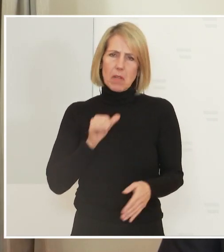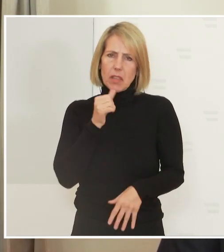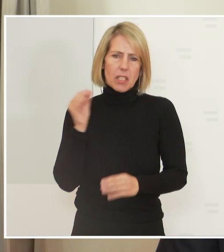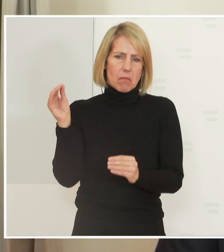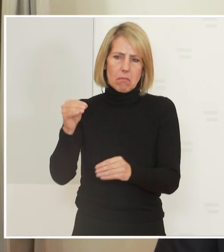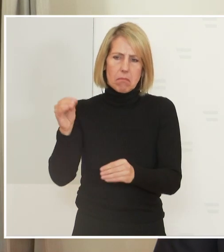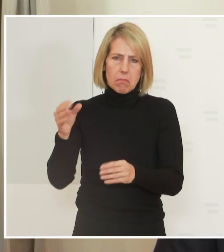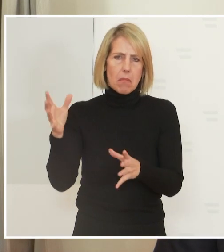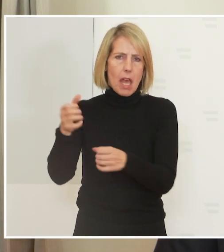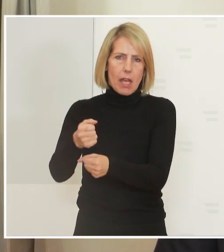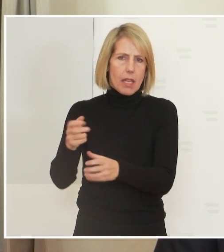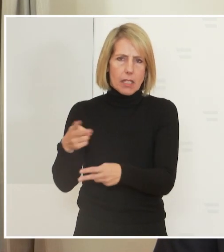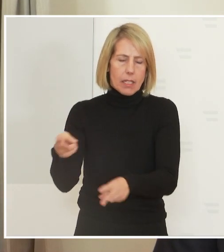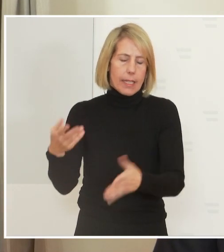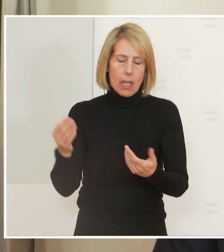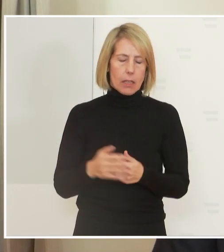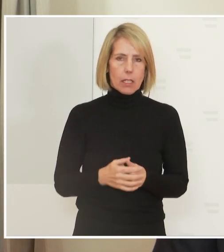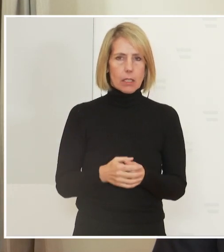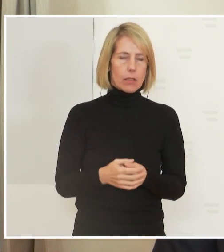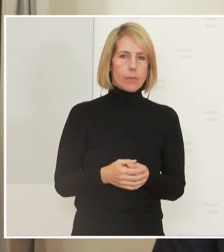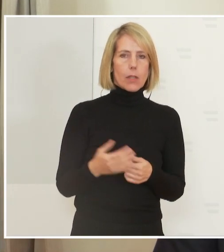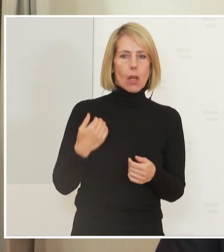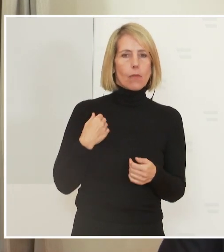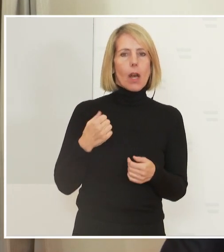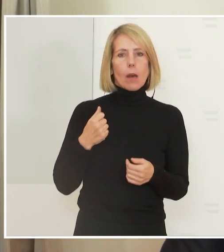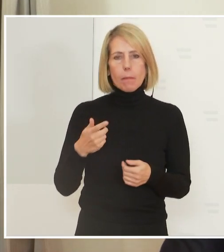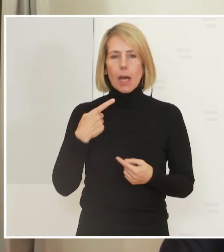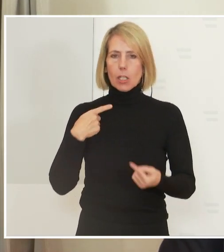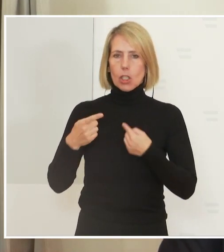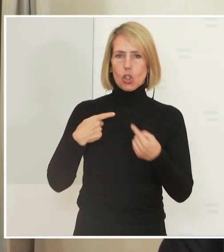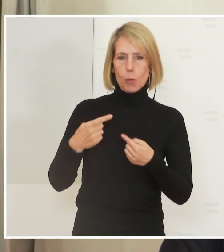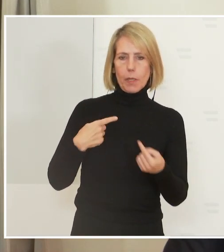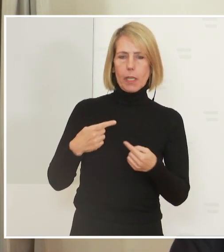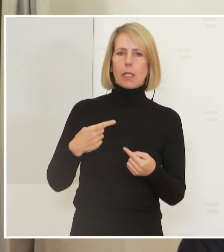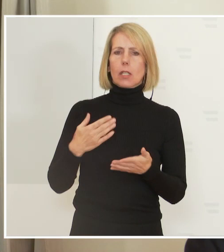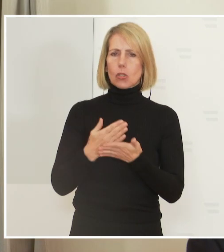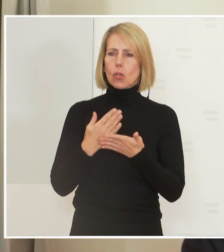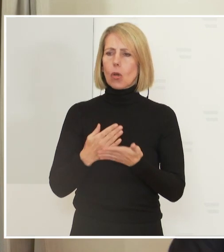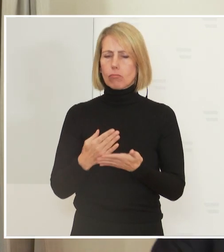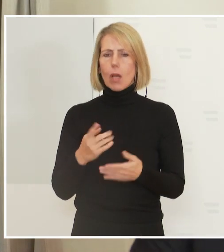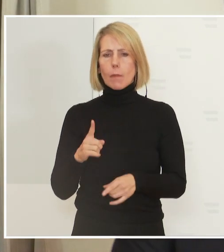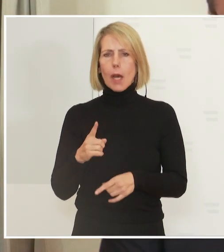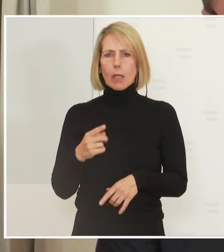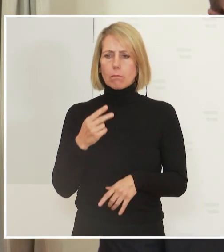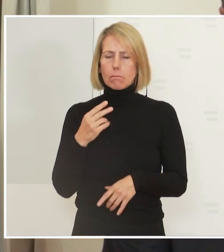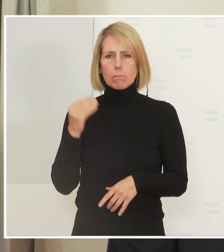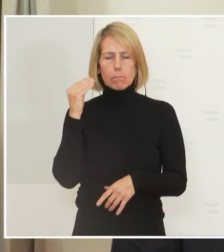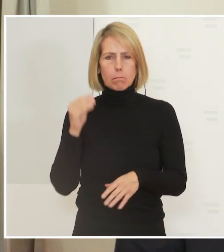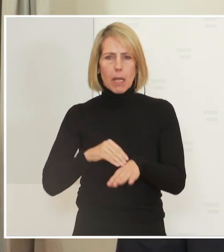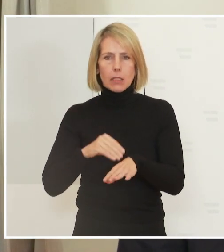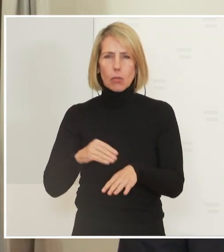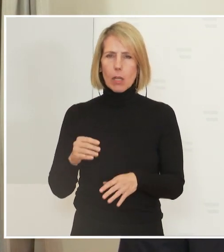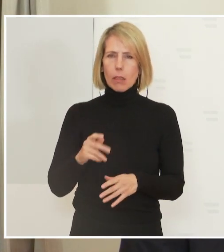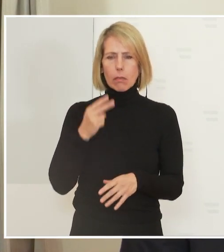einige Gespräche geführt und habe hier schreckliche Meldungen oder Ansichten bekommen,